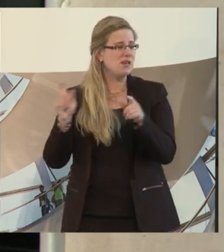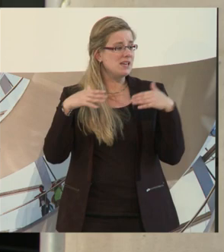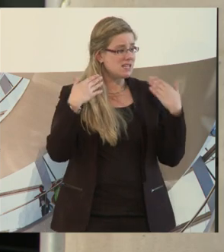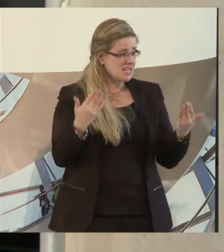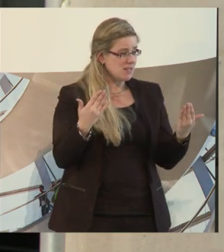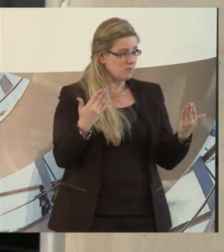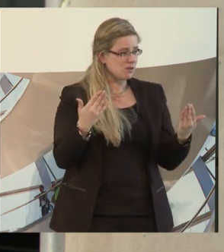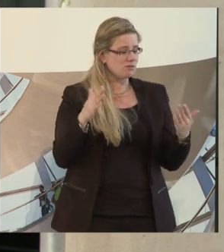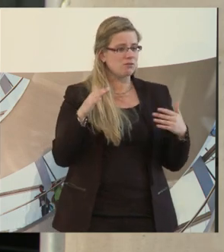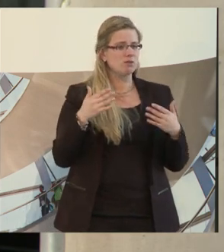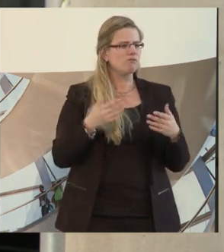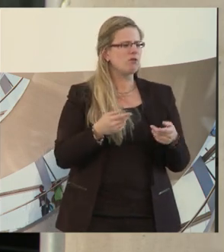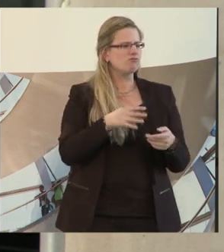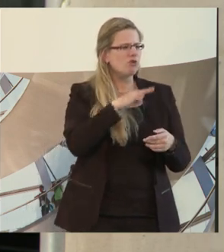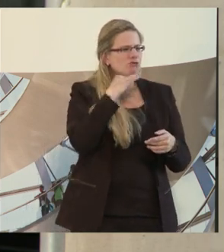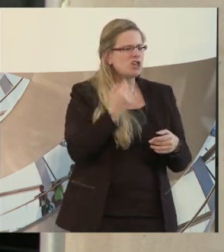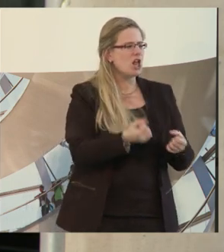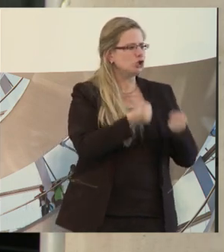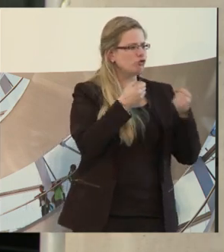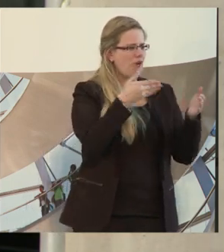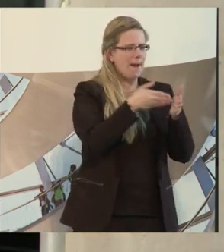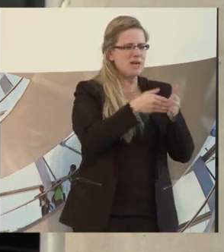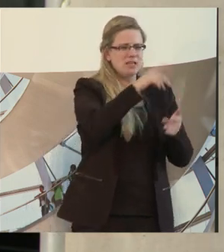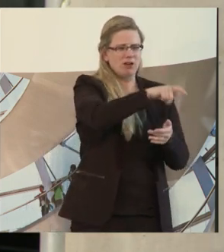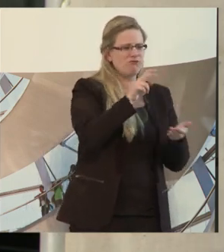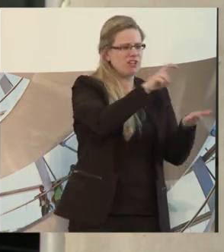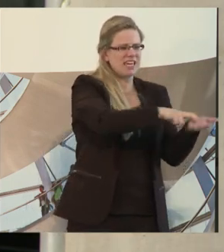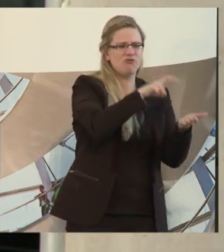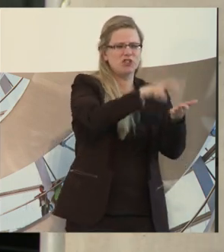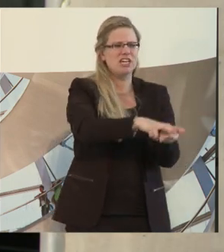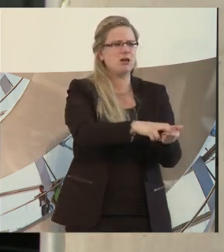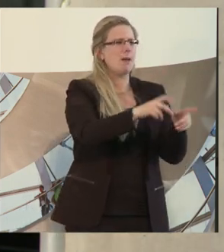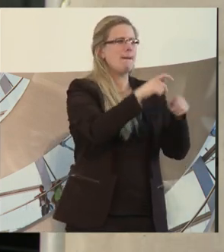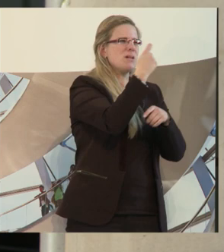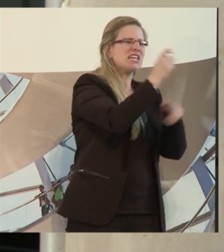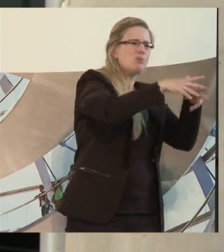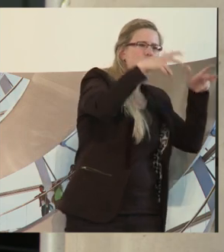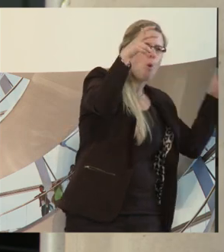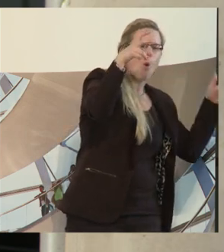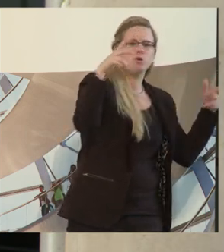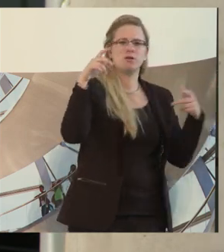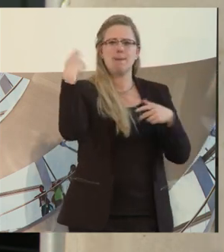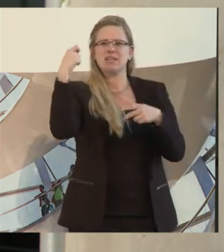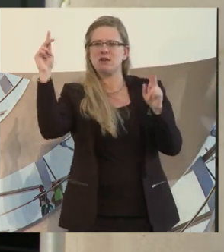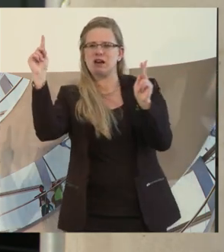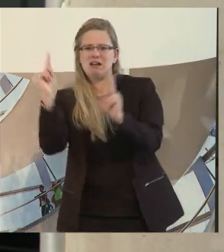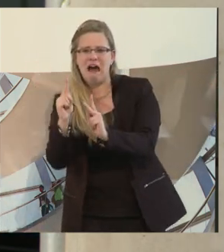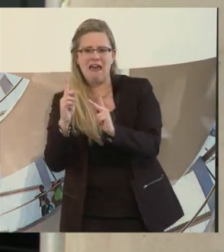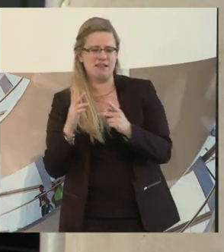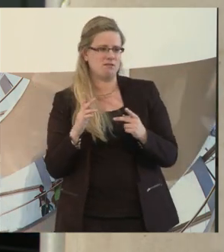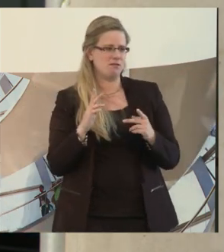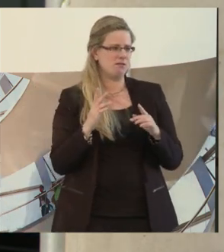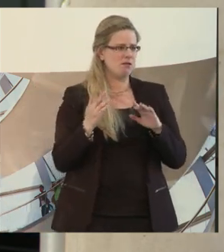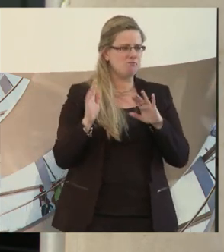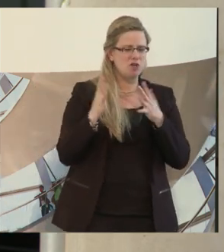mitbekommen, für viele Schwerbehindertenvertreter aus großen, aber auch aus kleinen Betrieben, viele Unternehmen, die schreiben ja auch dann mal Vereinbarungen